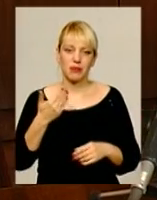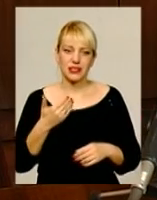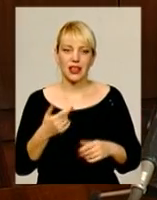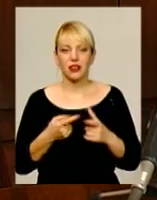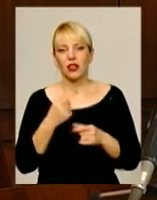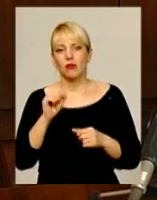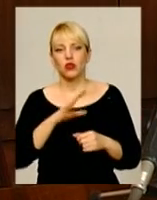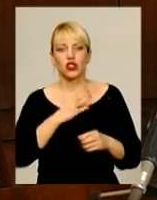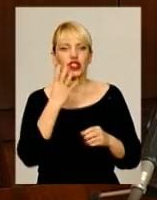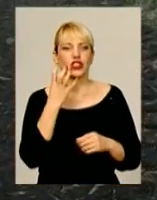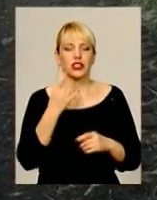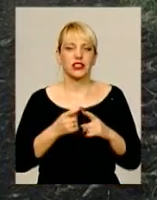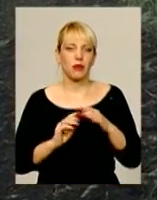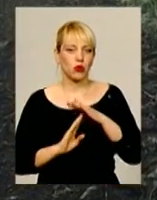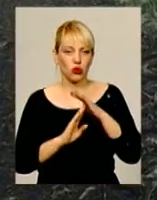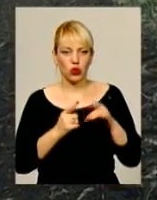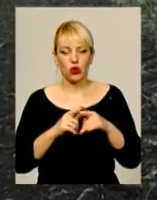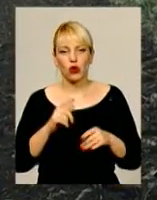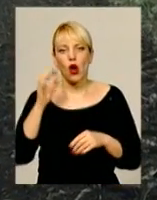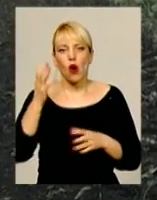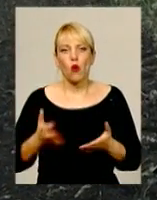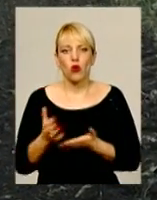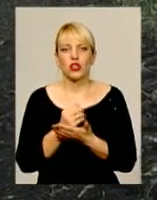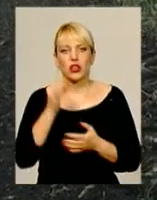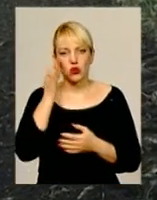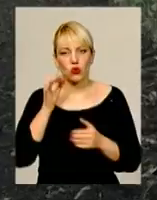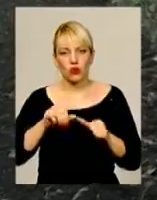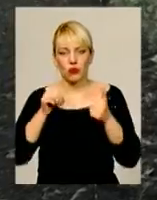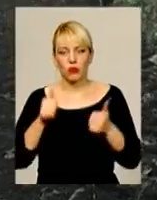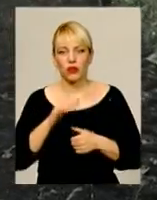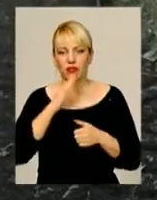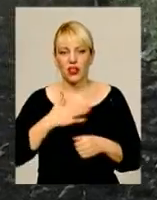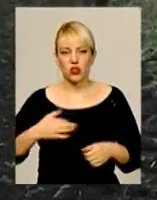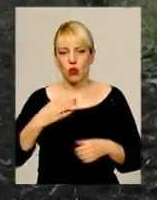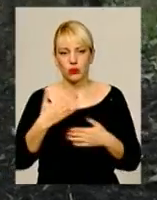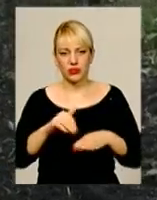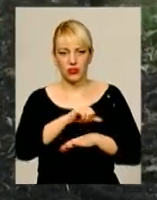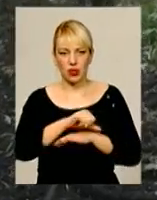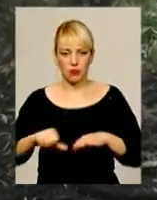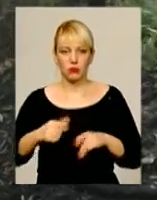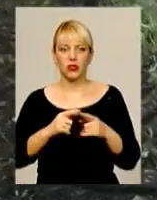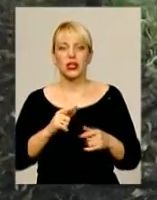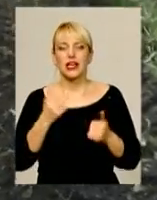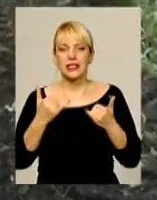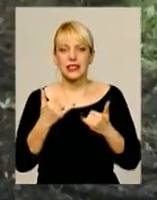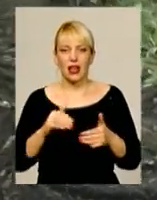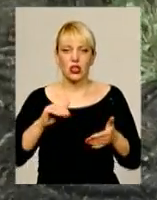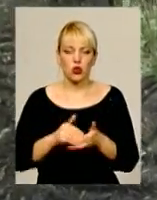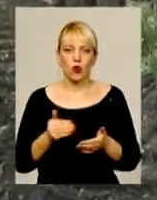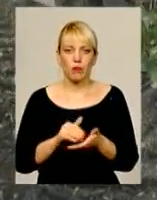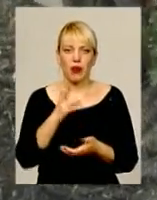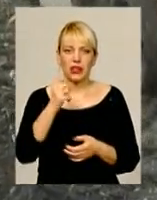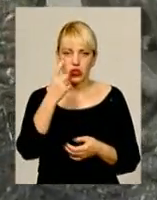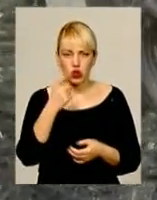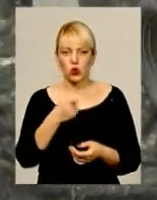400 – це вже був потолок. Урожайність цукрових буряків в нашій області давно перетнула цей рубіж. Зараз коренеплодів копають на 100,